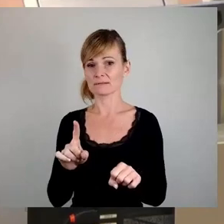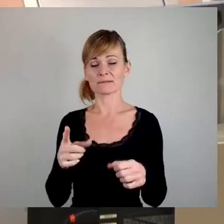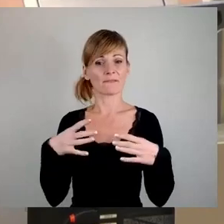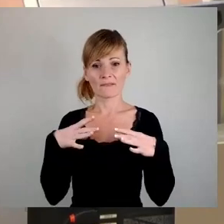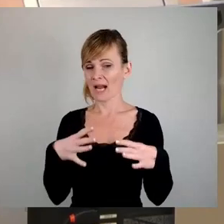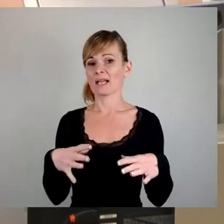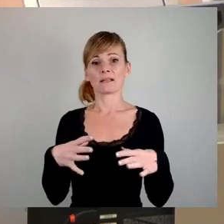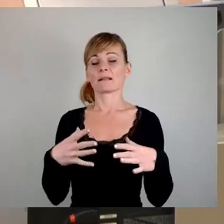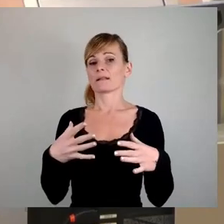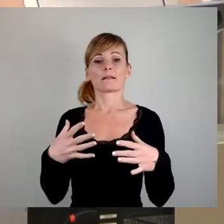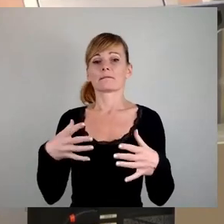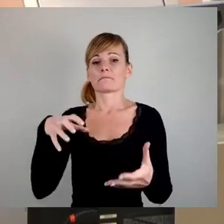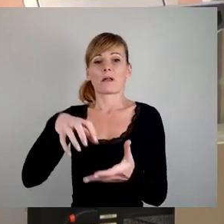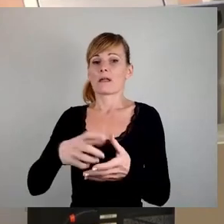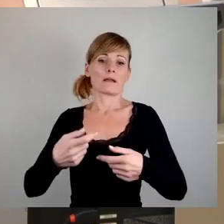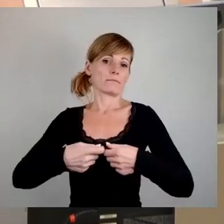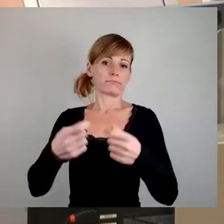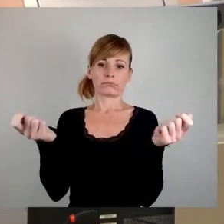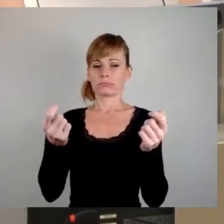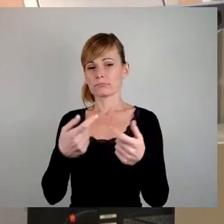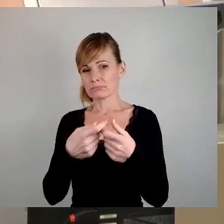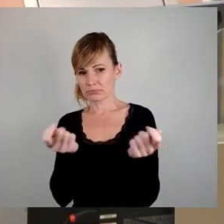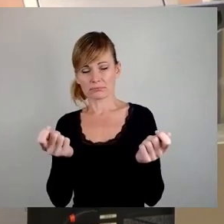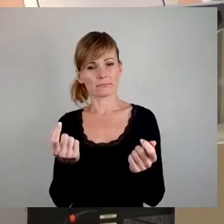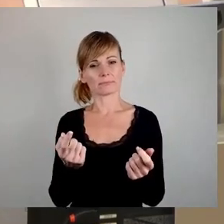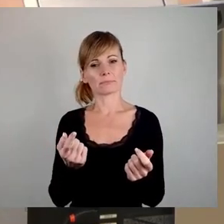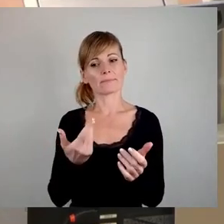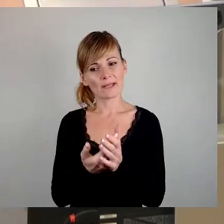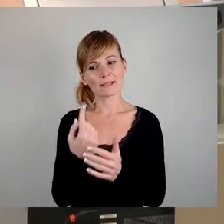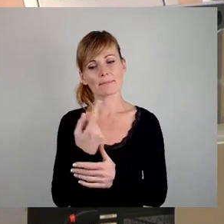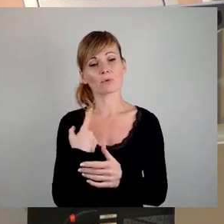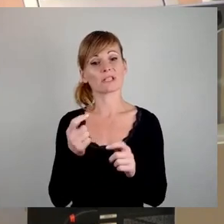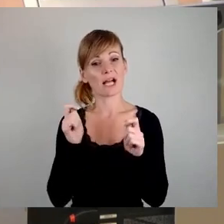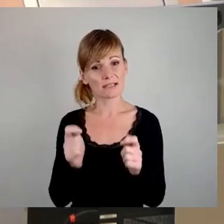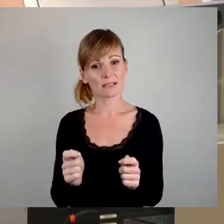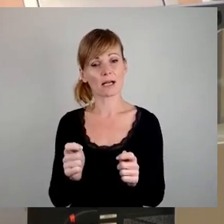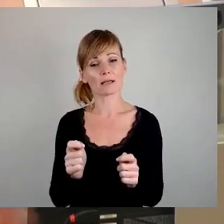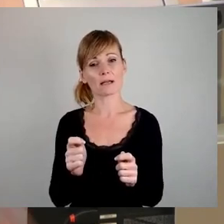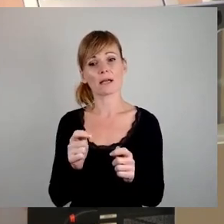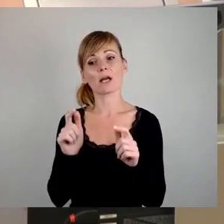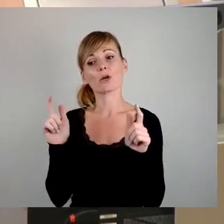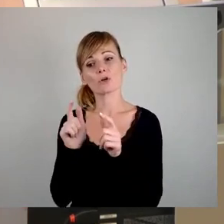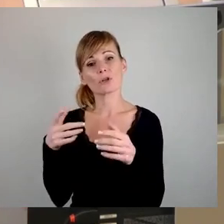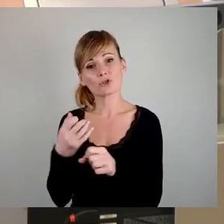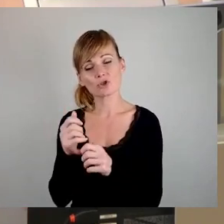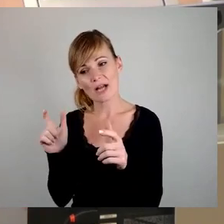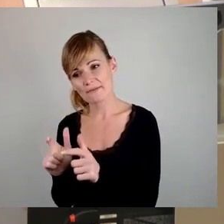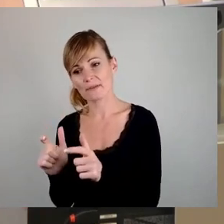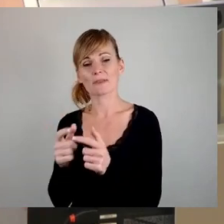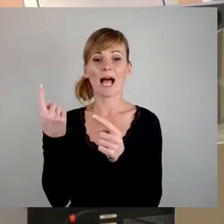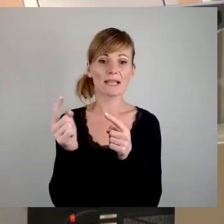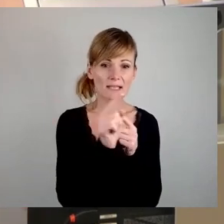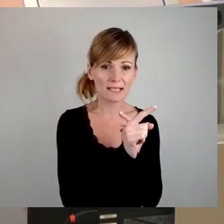Kräfte unterworfen wird, deshalb auch unser Antrag, kleinen Genossenschaften und anderen Initiativen,